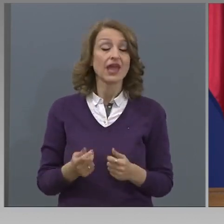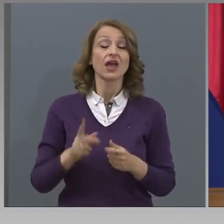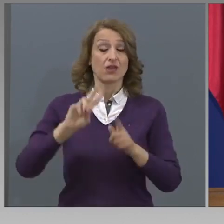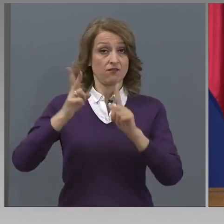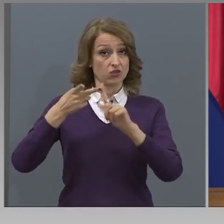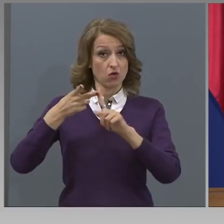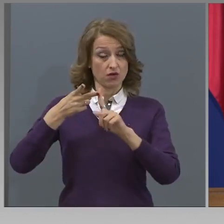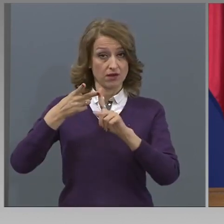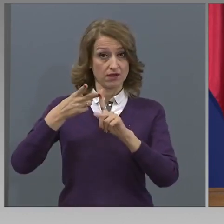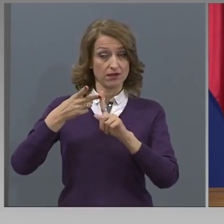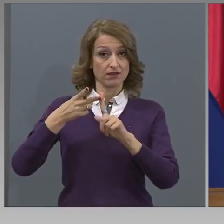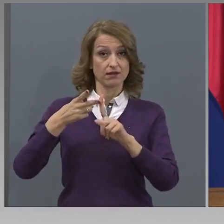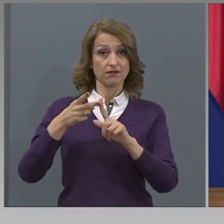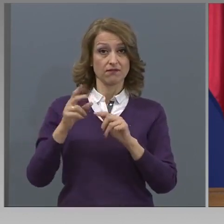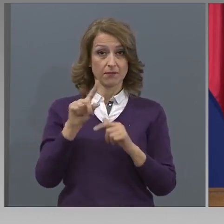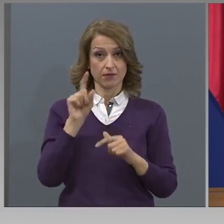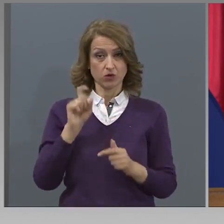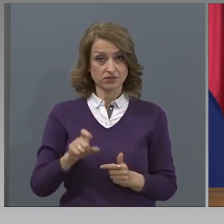свързан с...